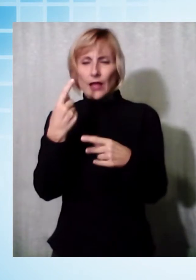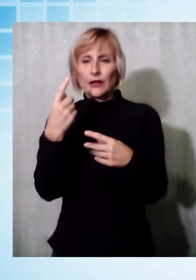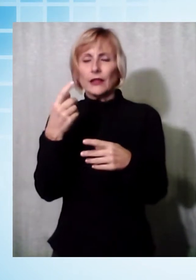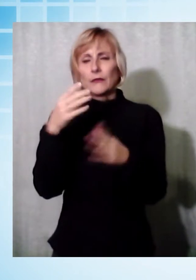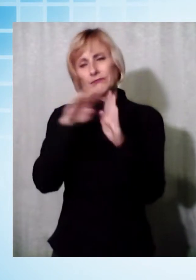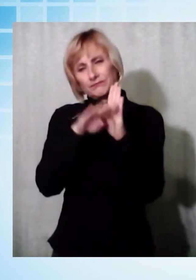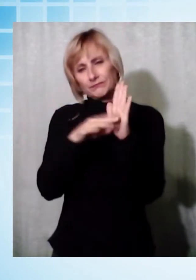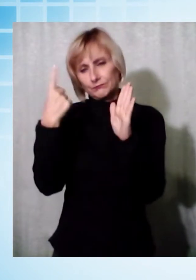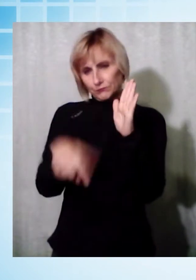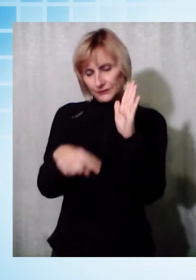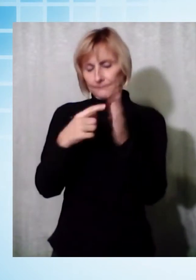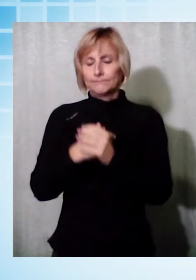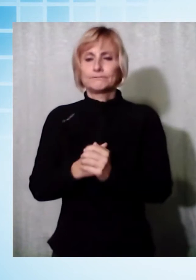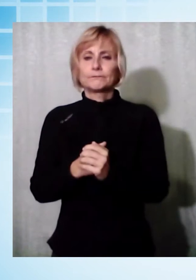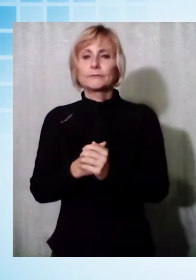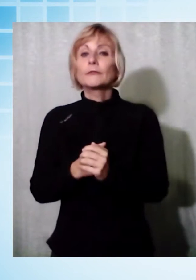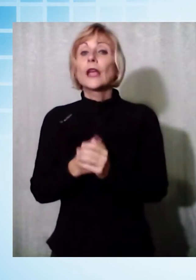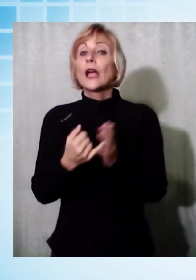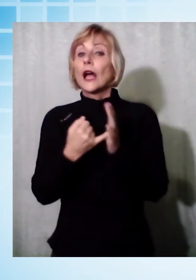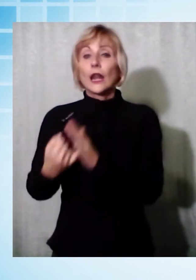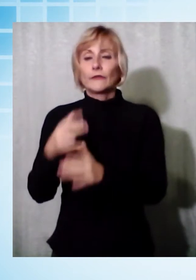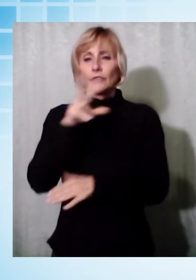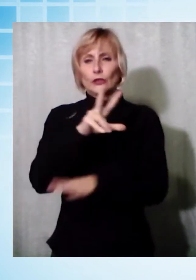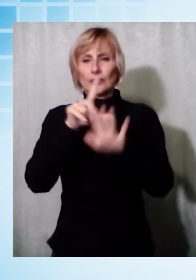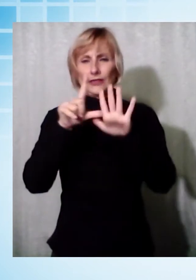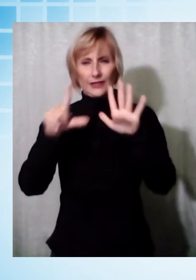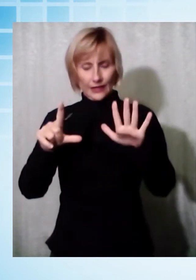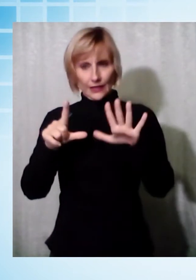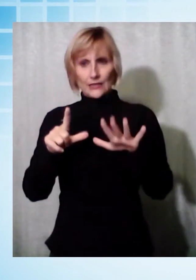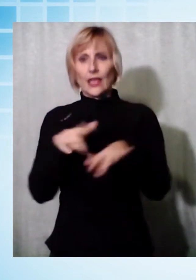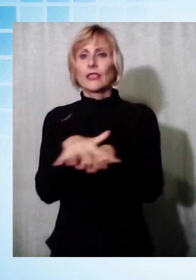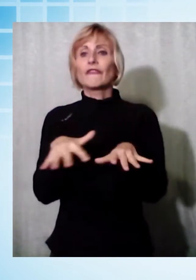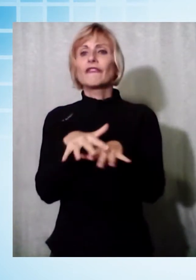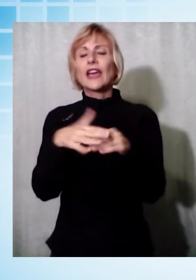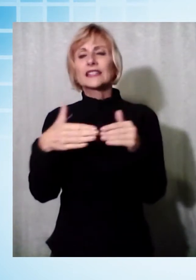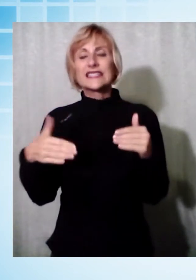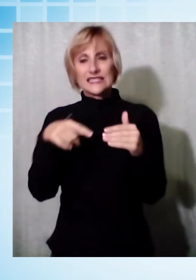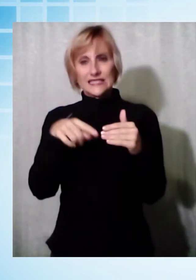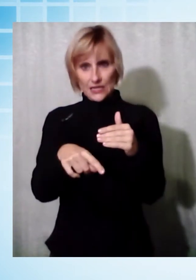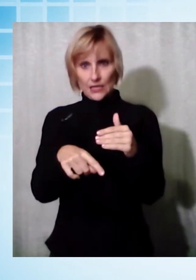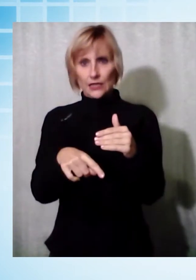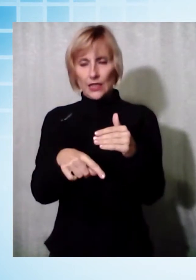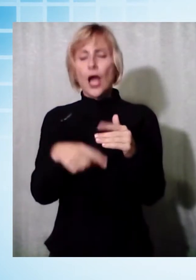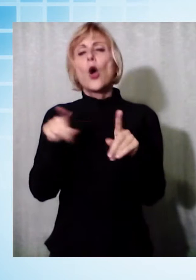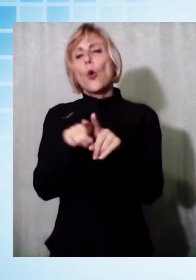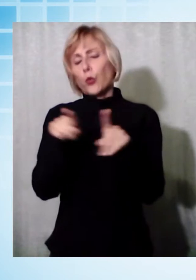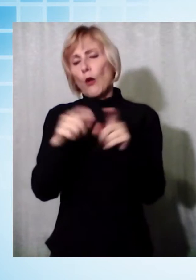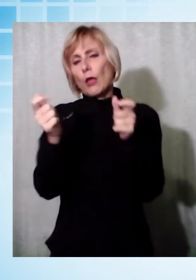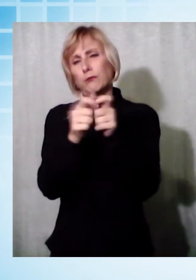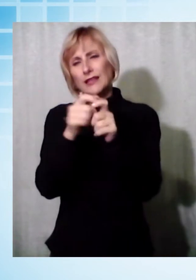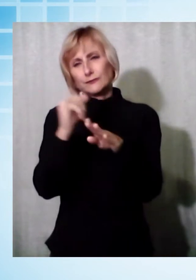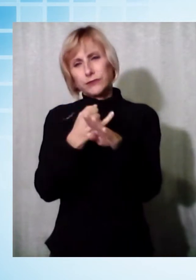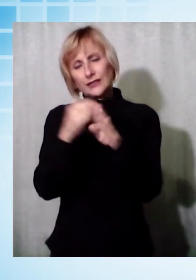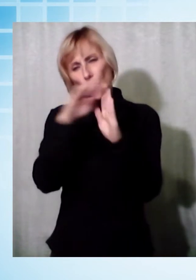a Sillano-Giuncugnano. 37 poi nuovi casi in Versilia, 4 a Camaiore, 2 a Forte dei Marmi, 7 a Massarosa, 2 a